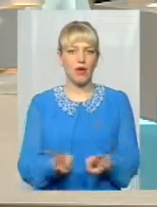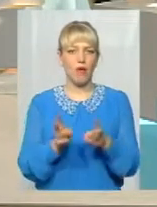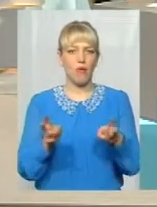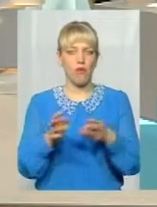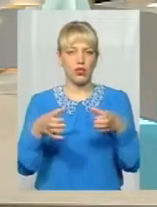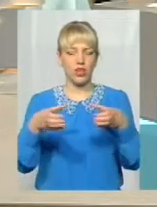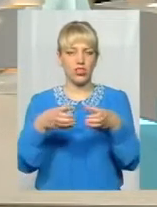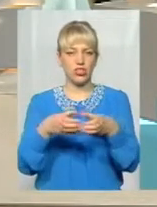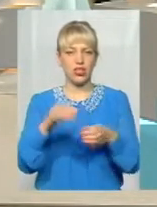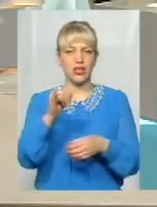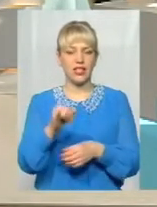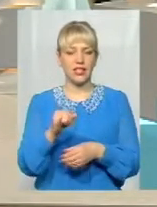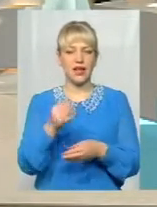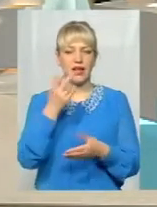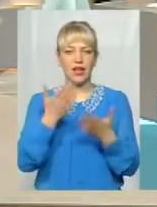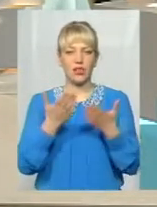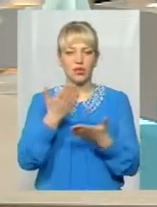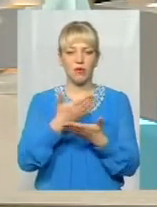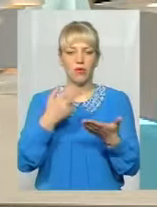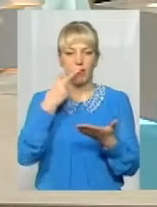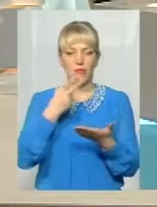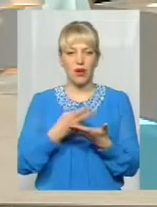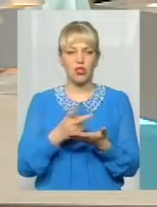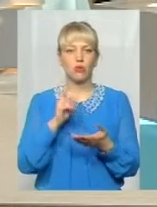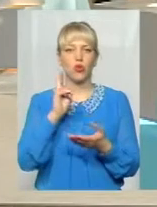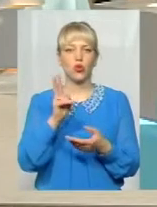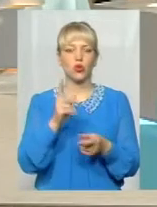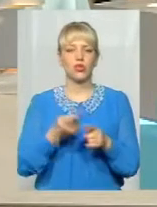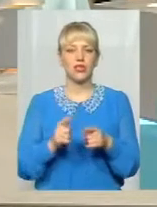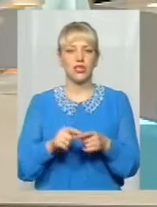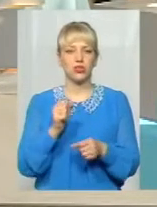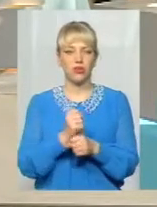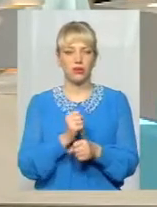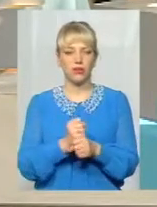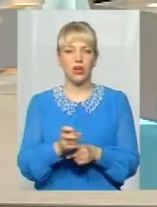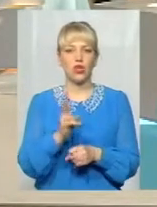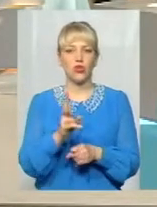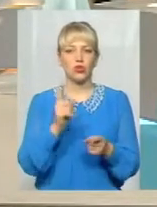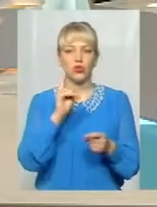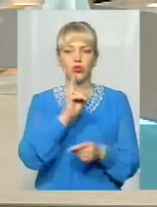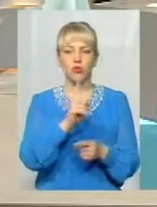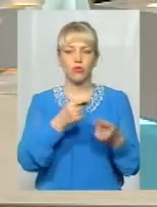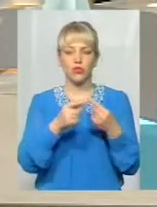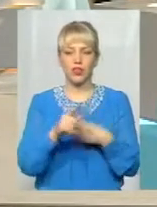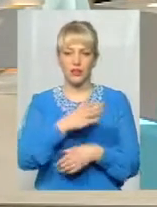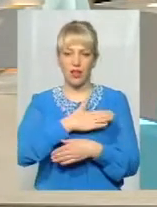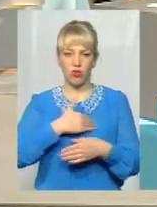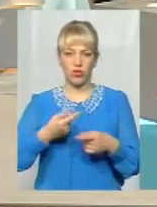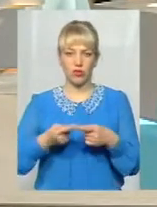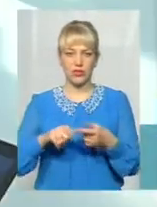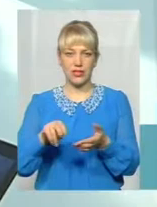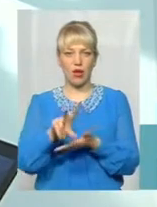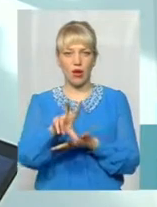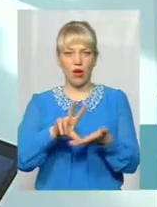ми бачимо, хто це зробив, для того, щоб комусь іншому було, не хотілося цього повторити,